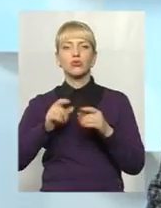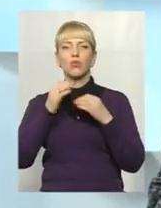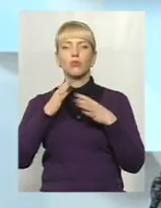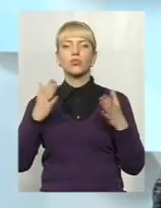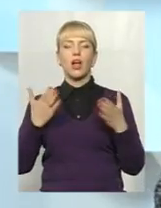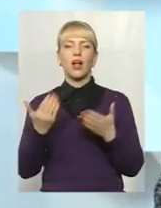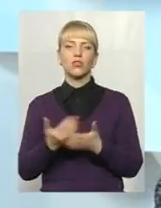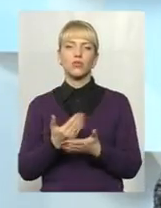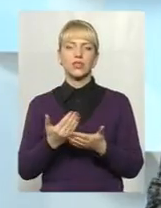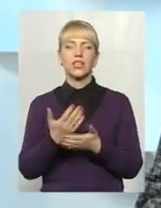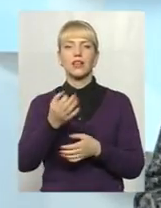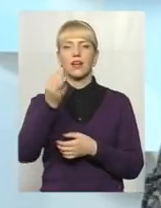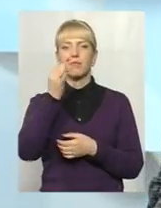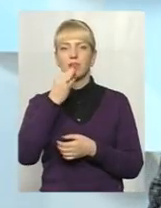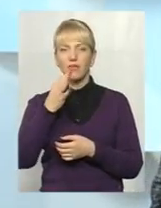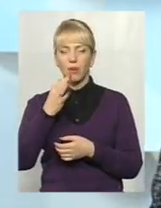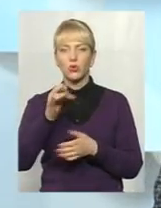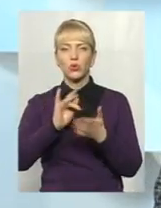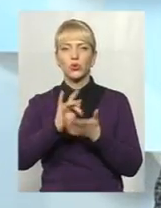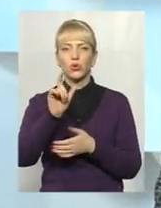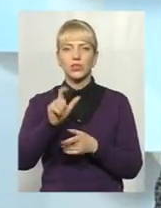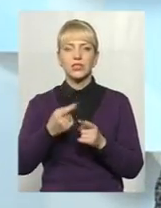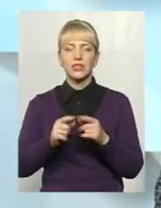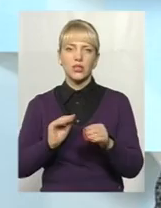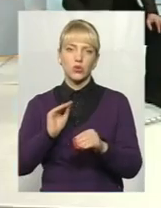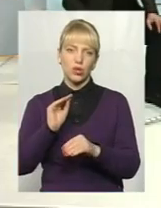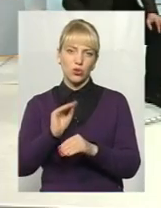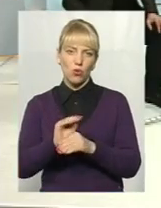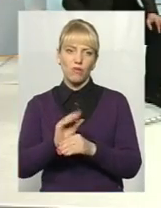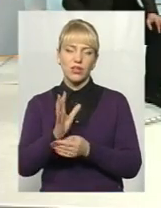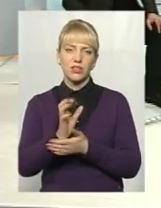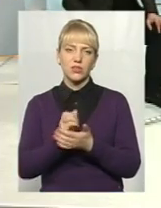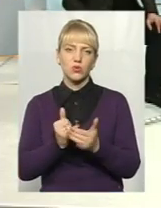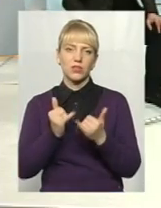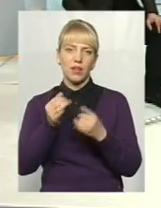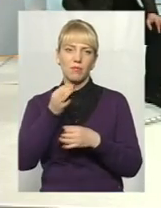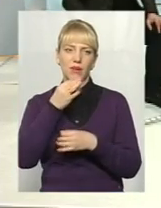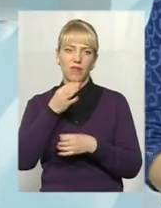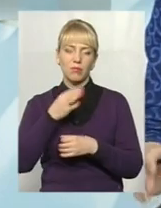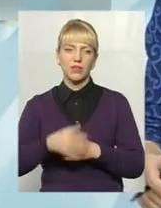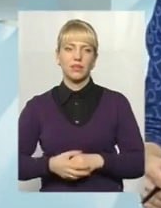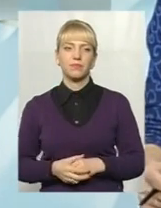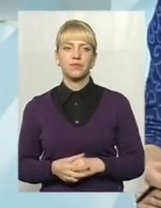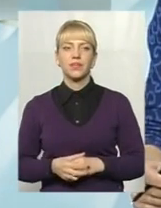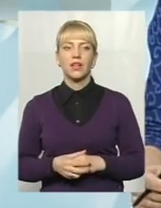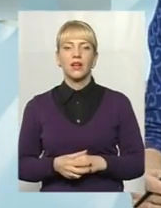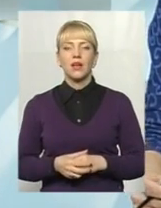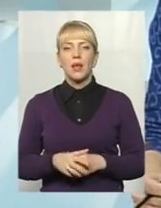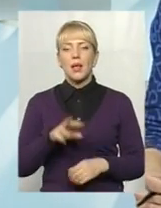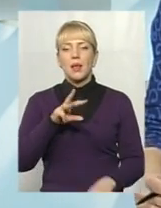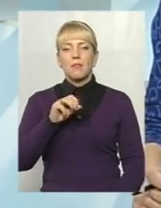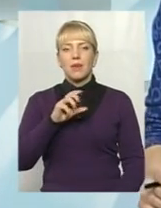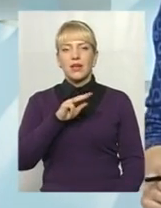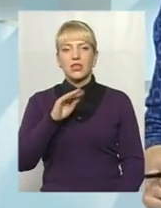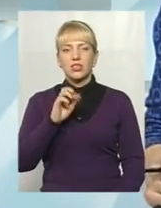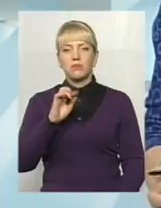новинка, яка приваблює туриста, це додатковий ресурс для приваблення їх. Межибіш